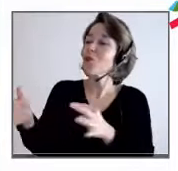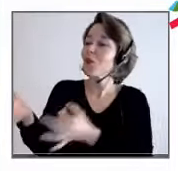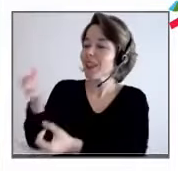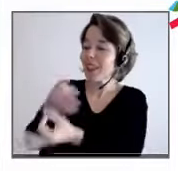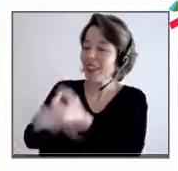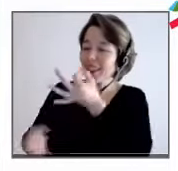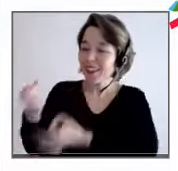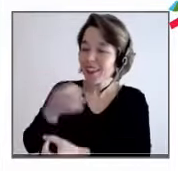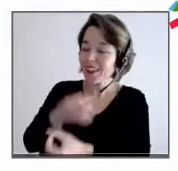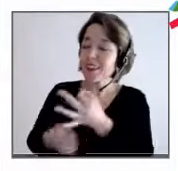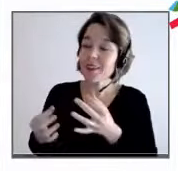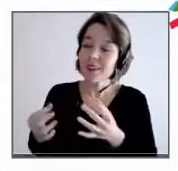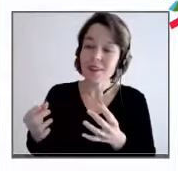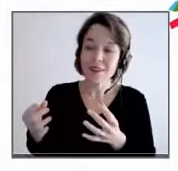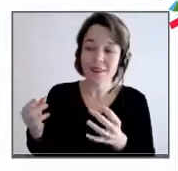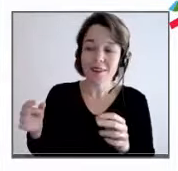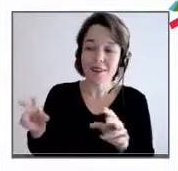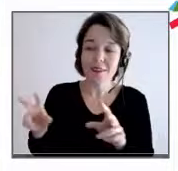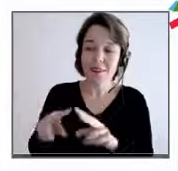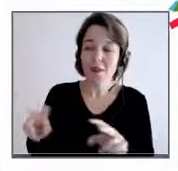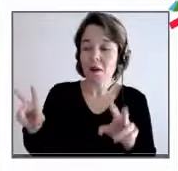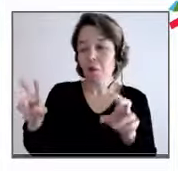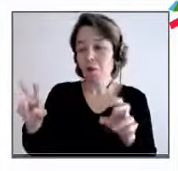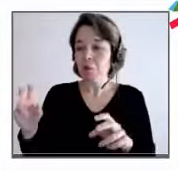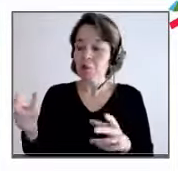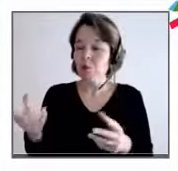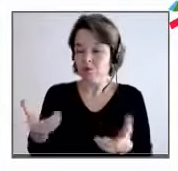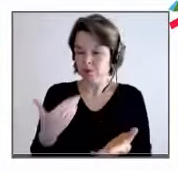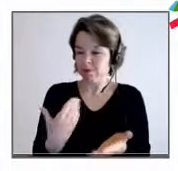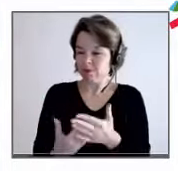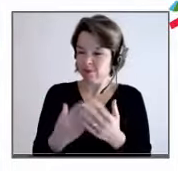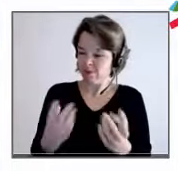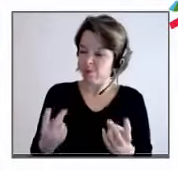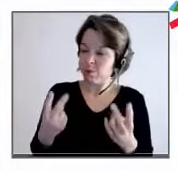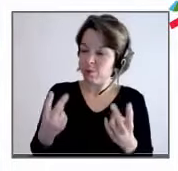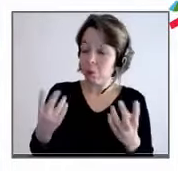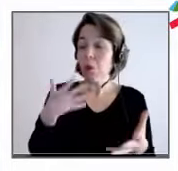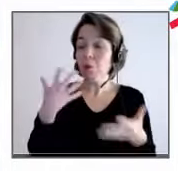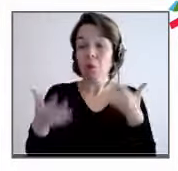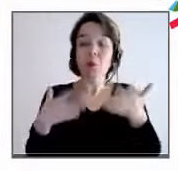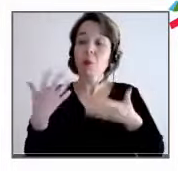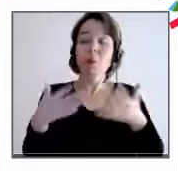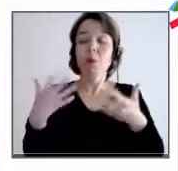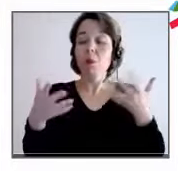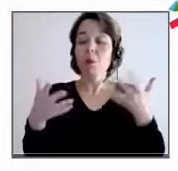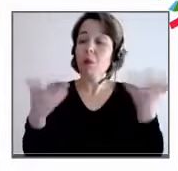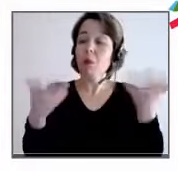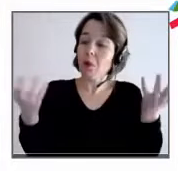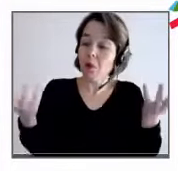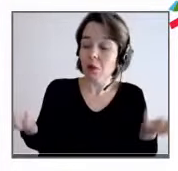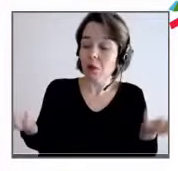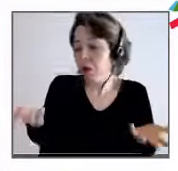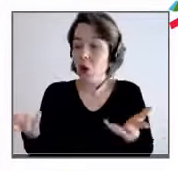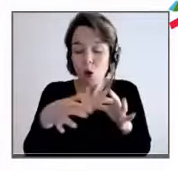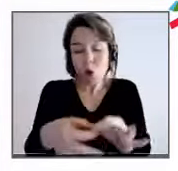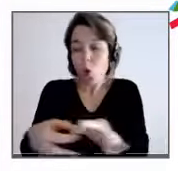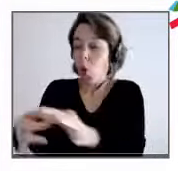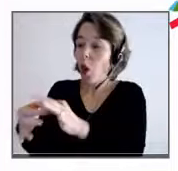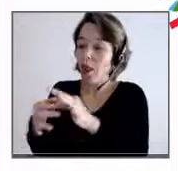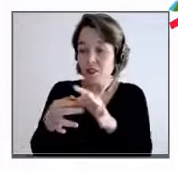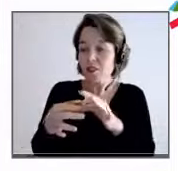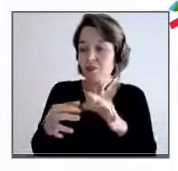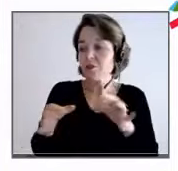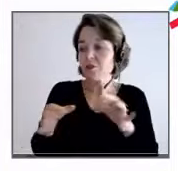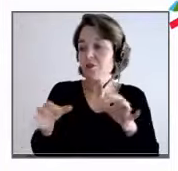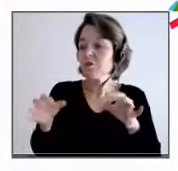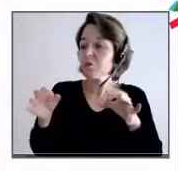vos termes, du bullshit, c'est-à-dire du verbiage en entreprise. Cette notion de collectif, c'est vrai que c'est beaucoup plus utilisé dans la com' interne.